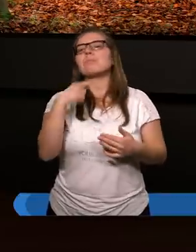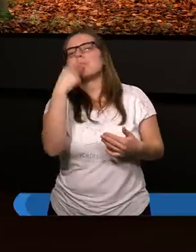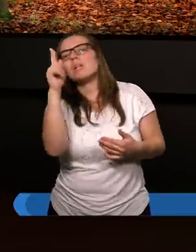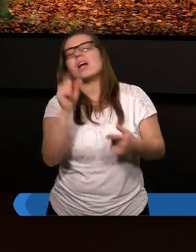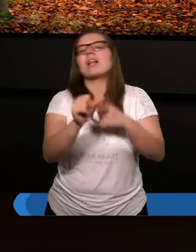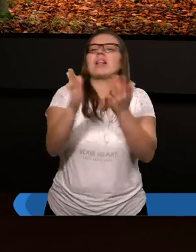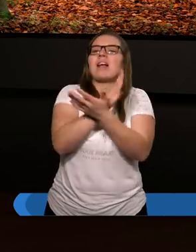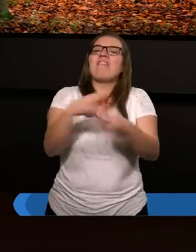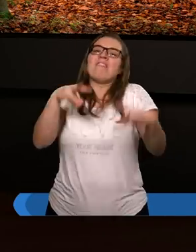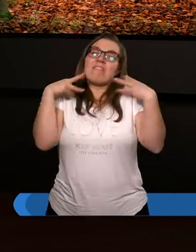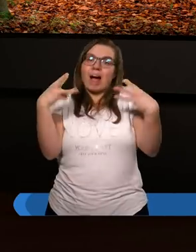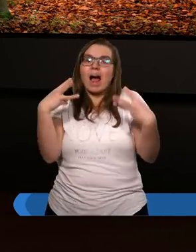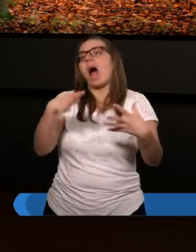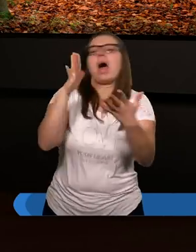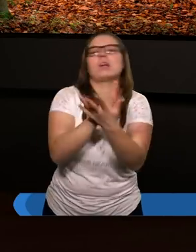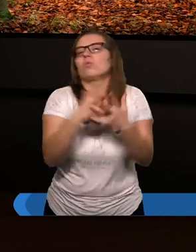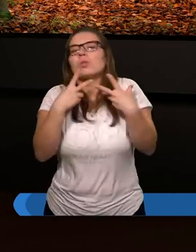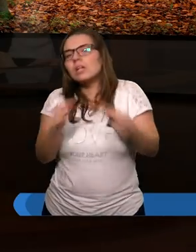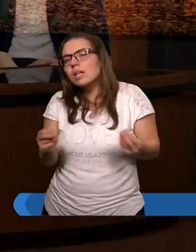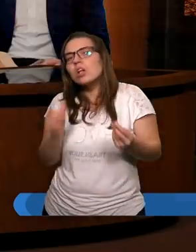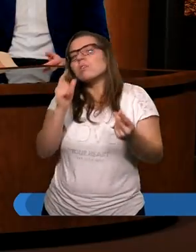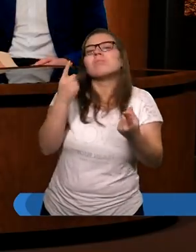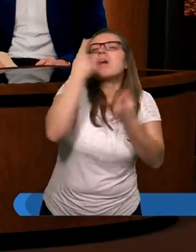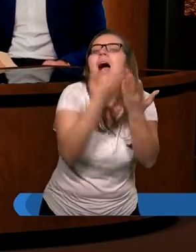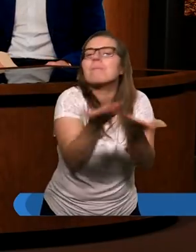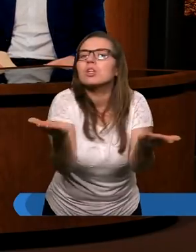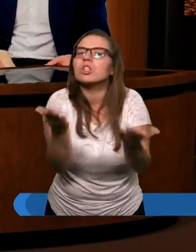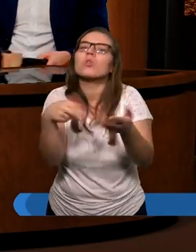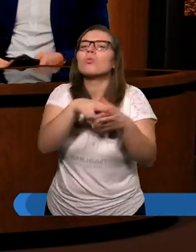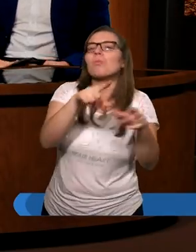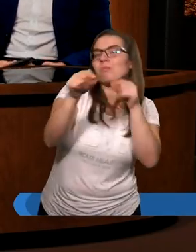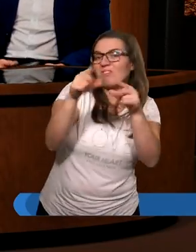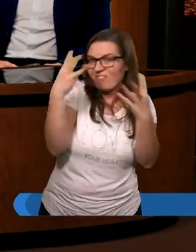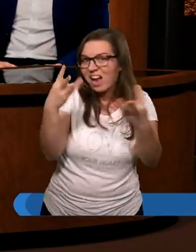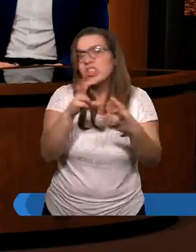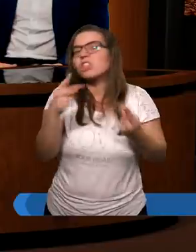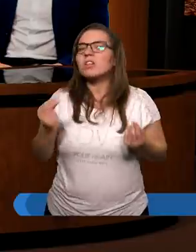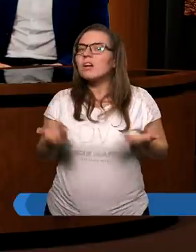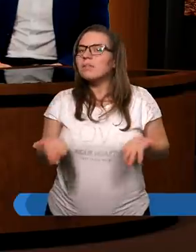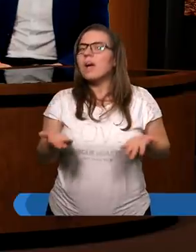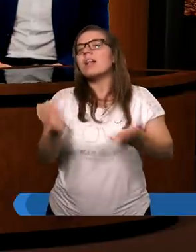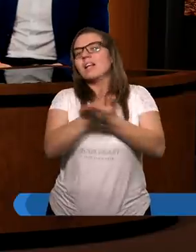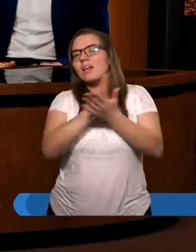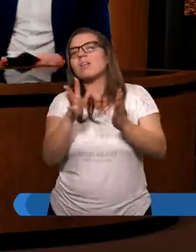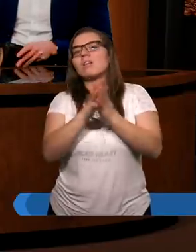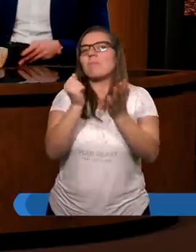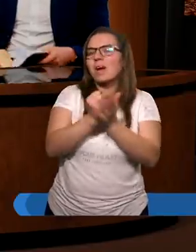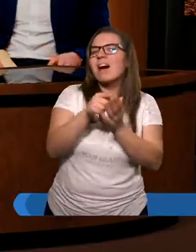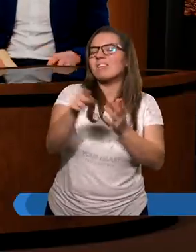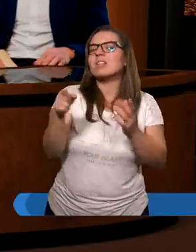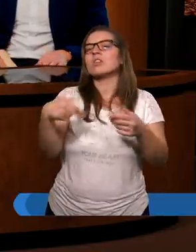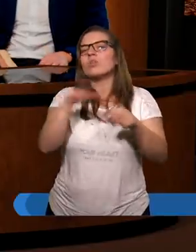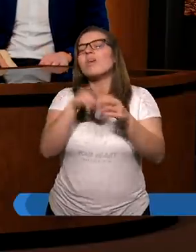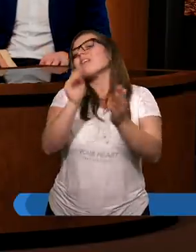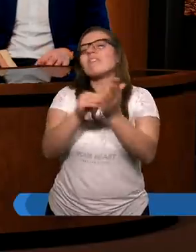niektóre są ważne, a niektóre nie. Co myślicie? Było szereg praw i takich